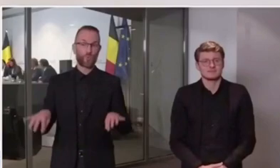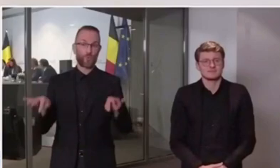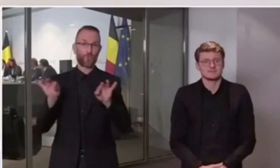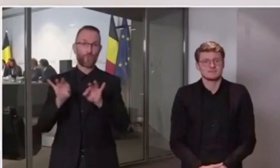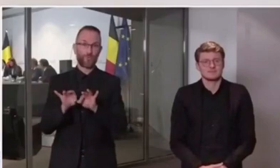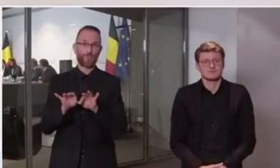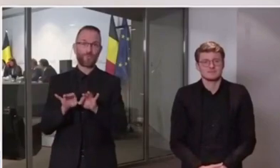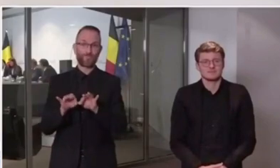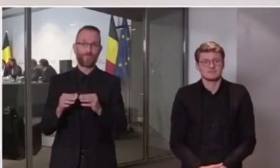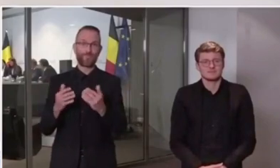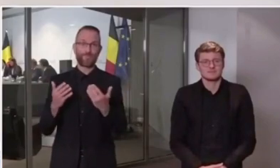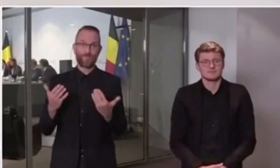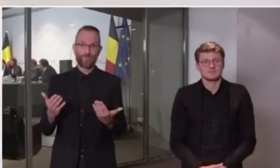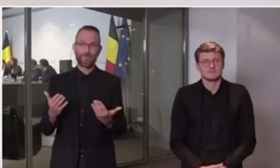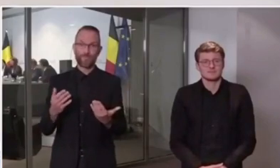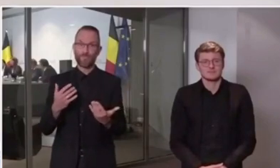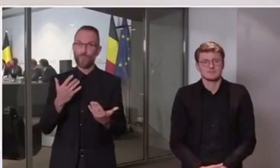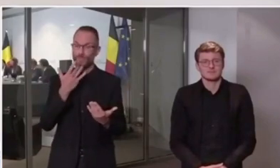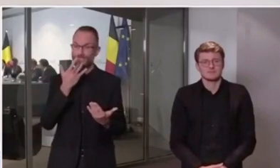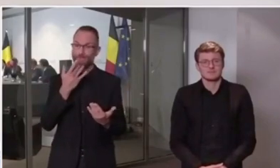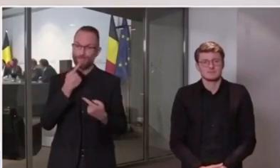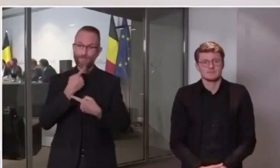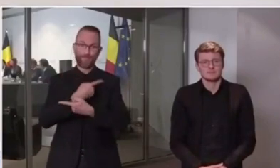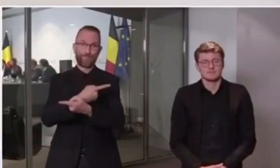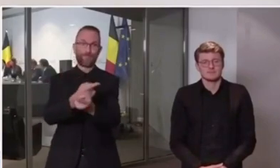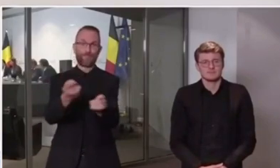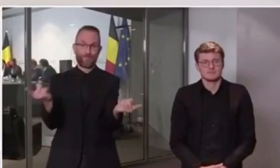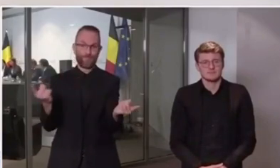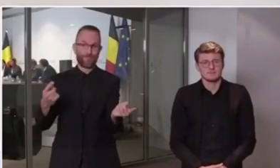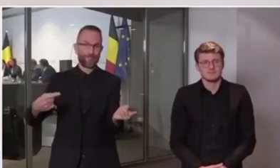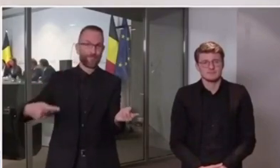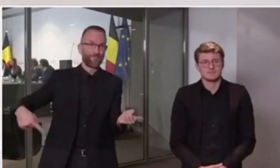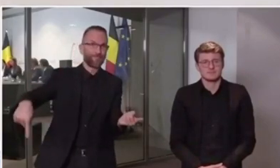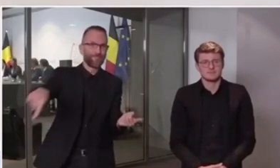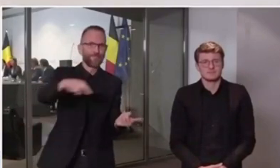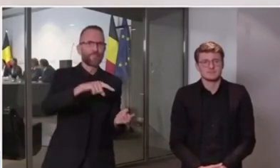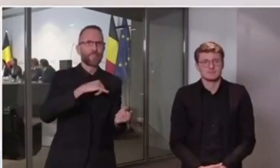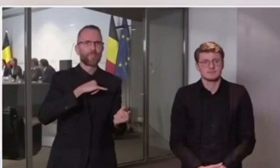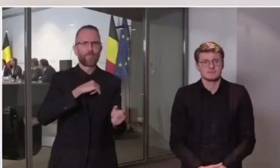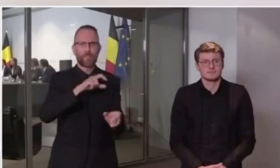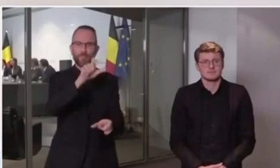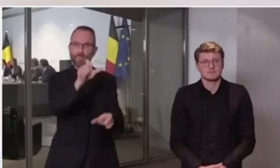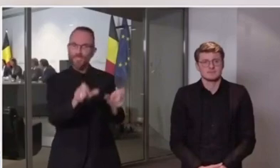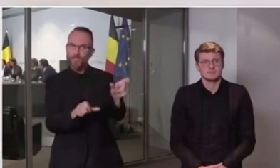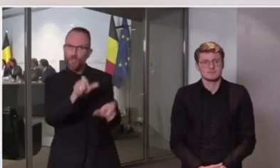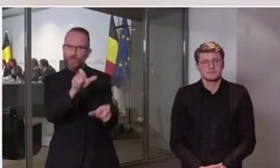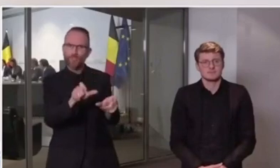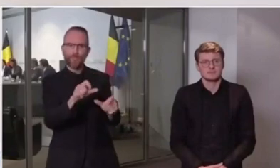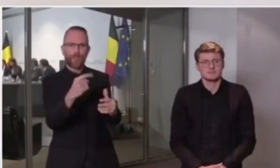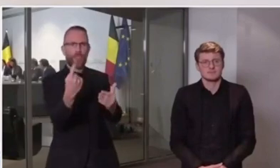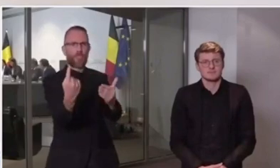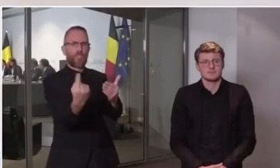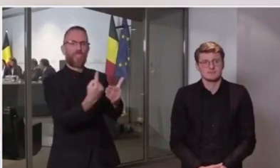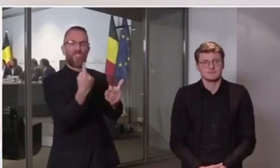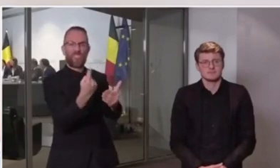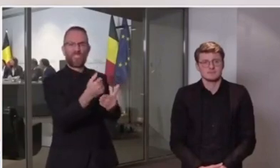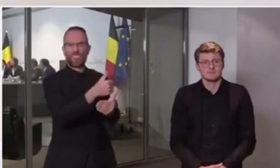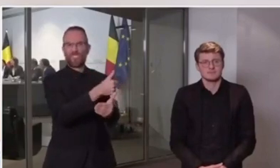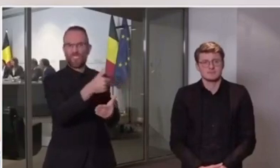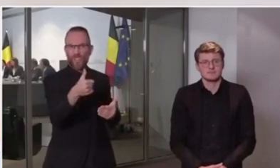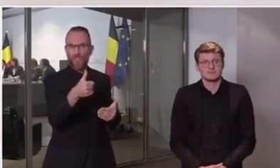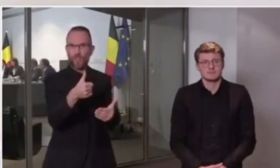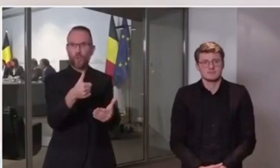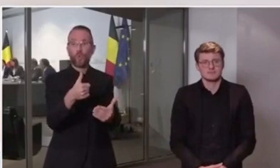ceux d'entre vous, d'entre nous, qui sont seules, celles et ceux qui se sentent seules. C'est vrai